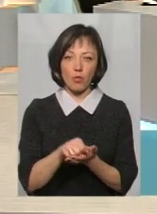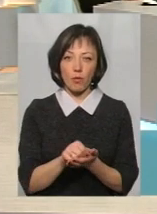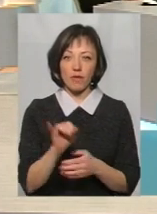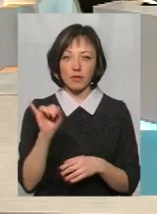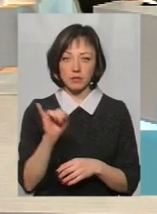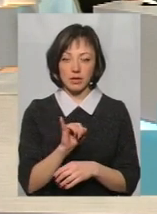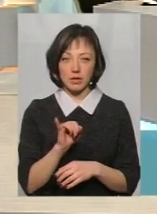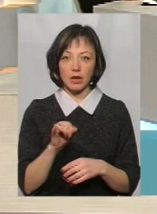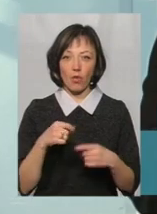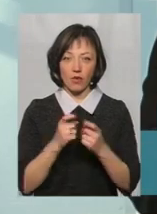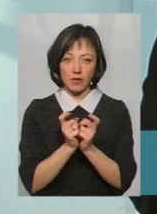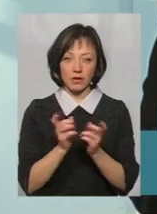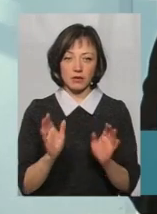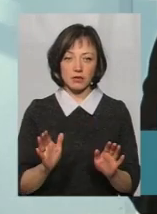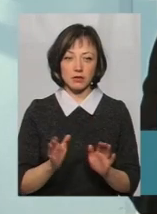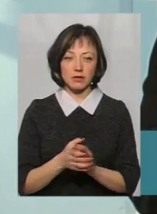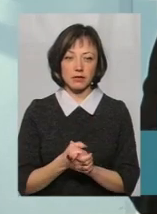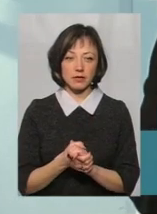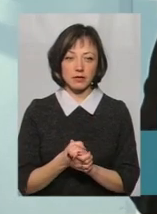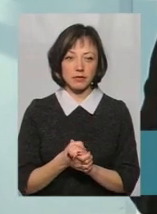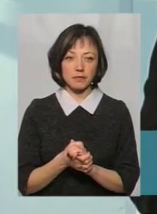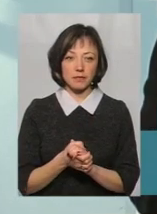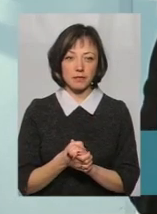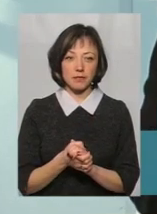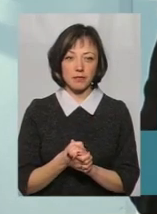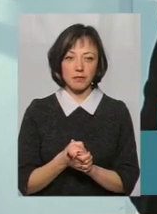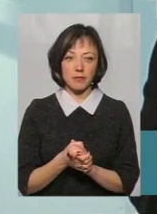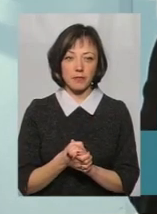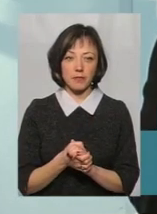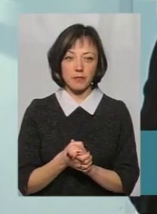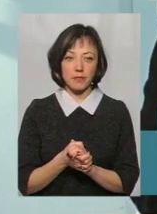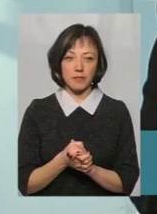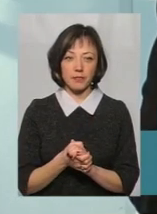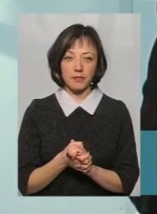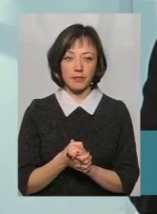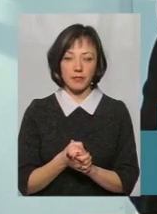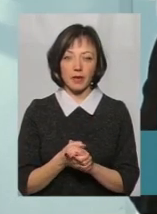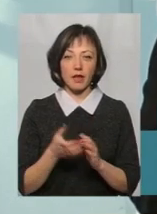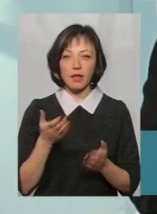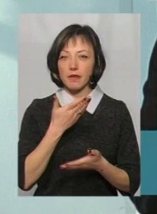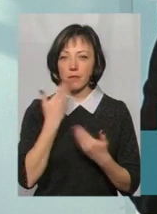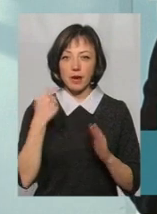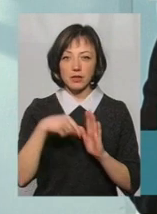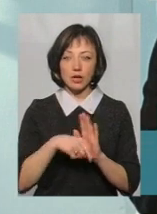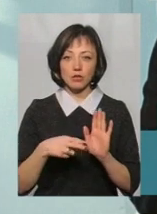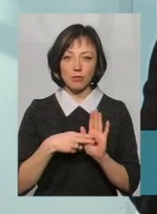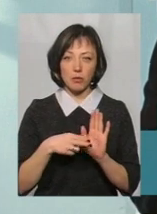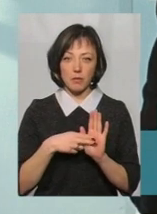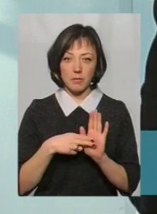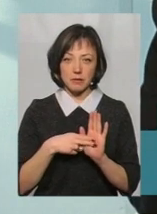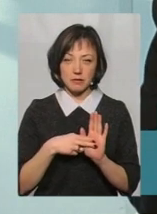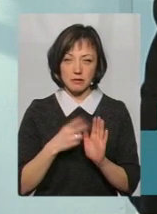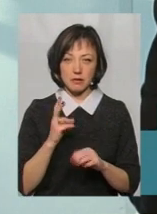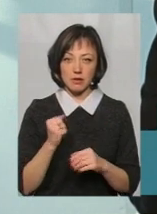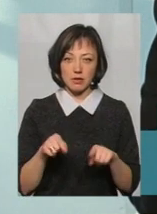конфлікт. І якщо немає значення прописка, от, ну,